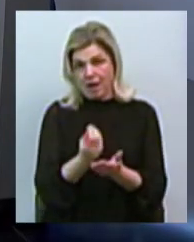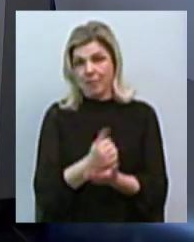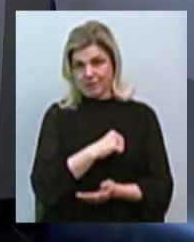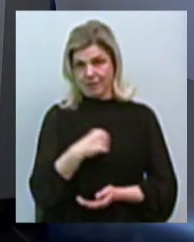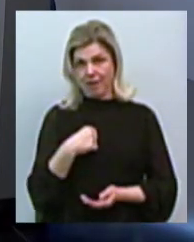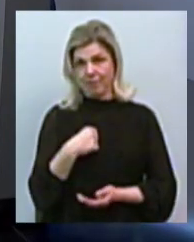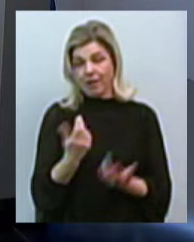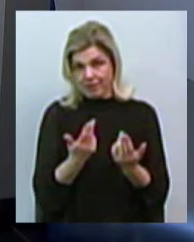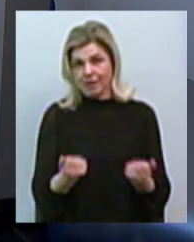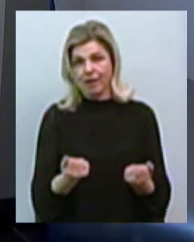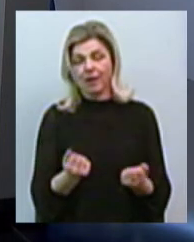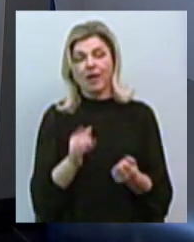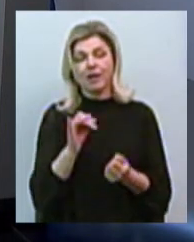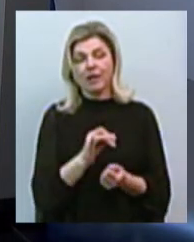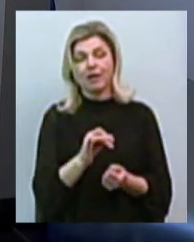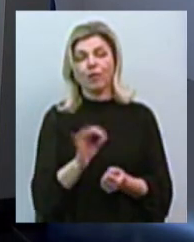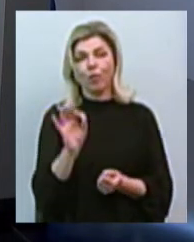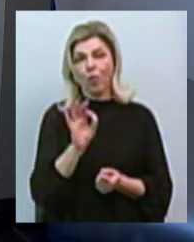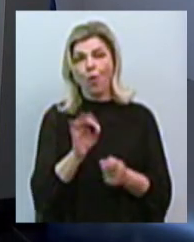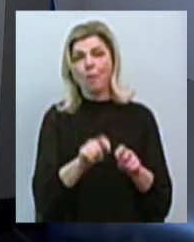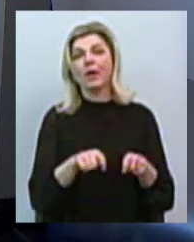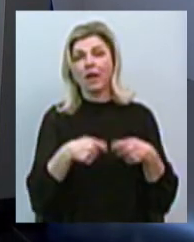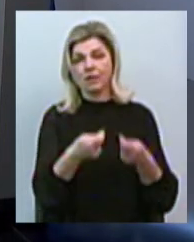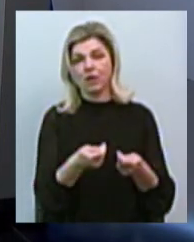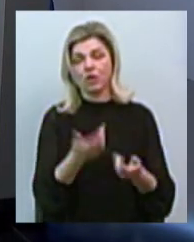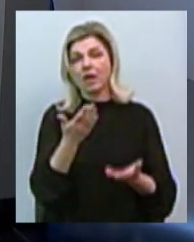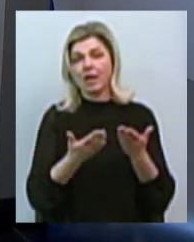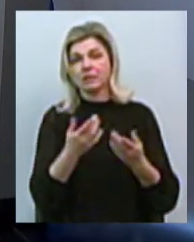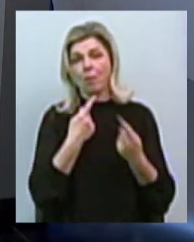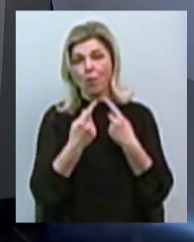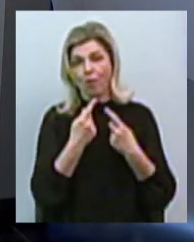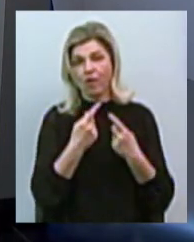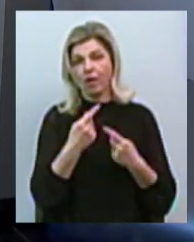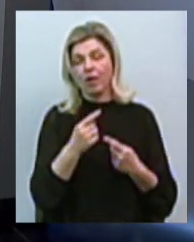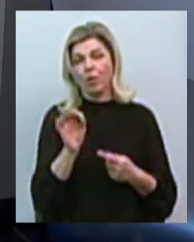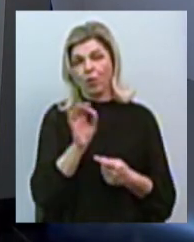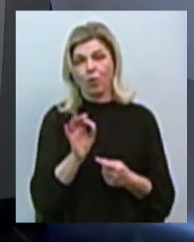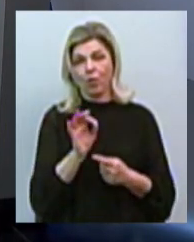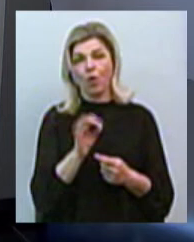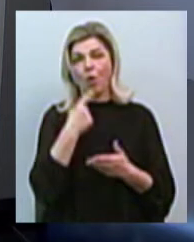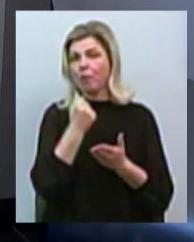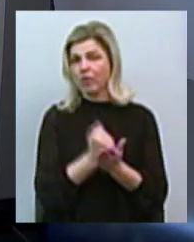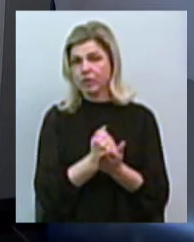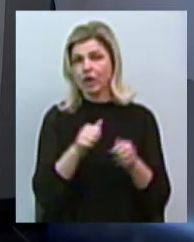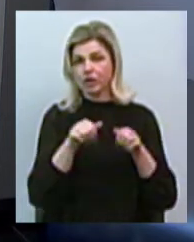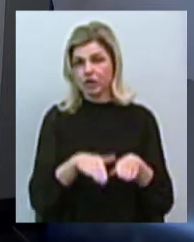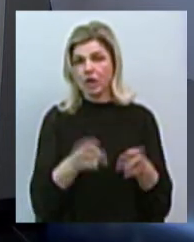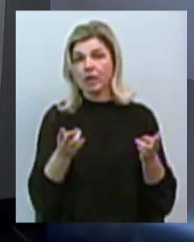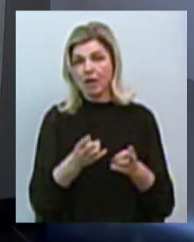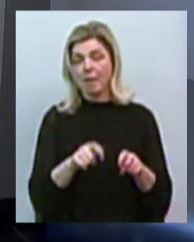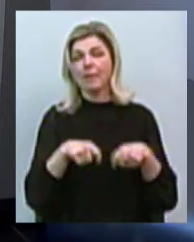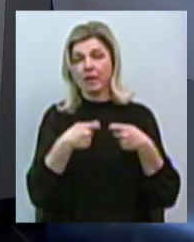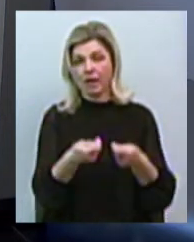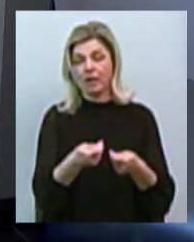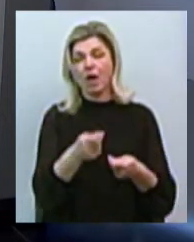звісно, так. Крім того, щодо передачі, якщо вже мова йде про остаточне рішення, що необхідно передати комусь